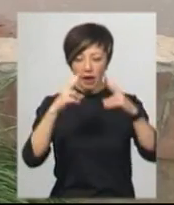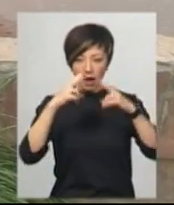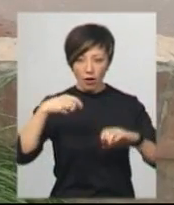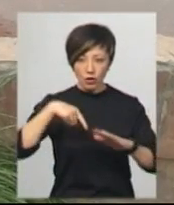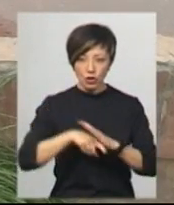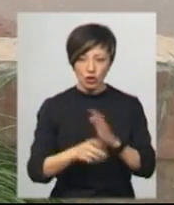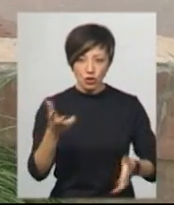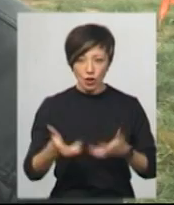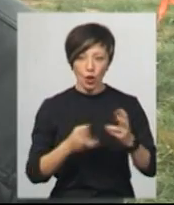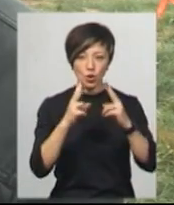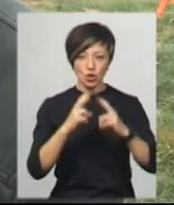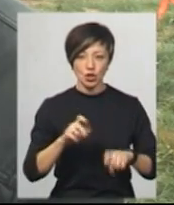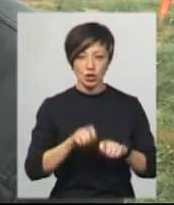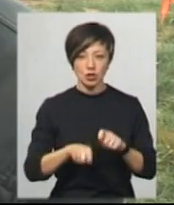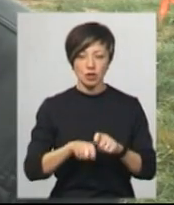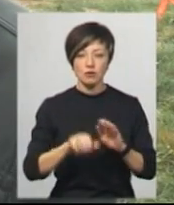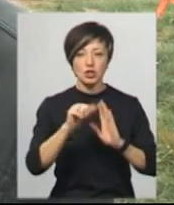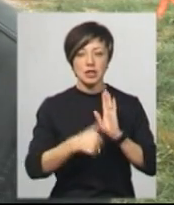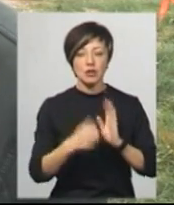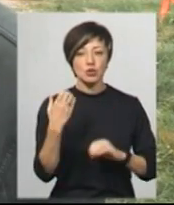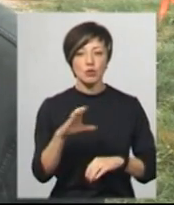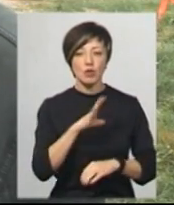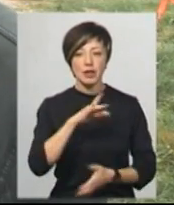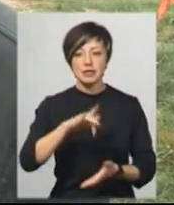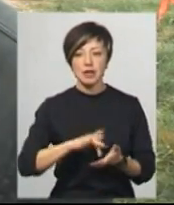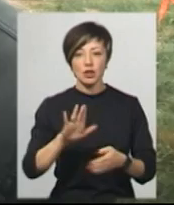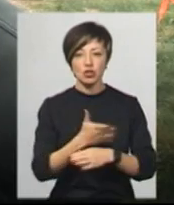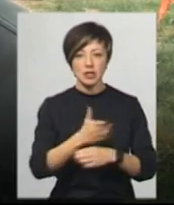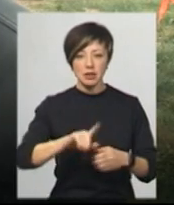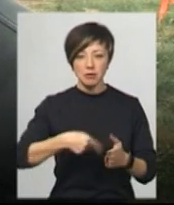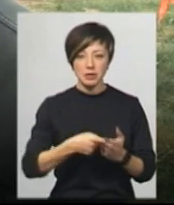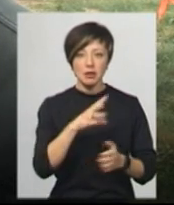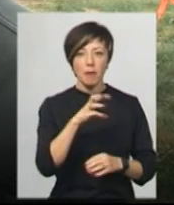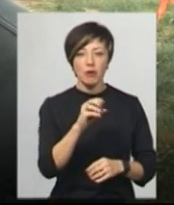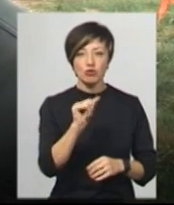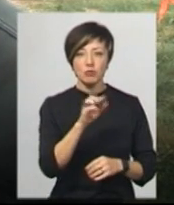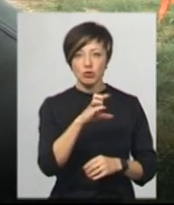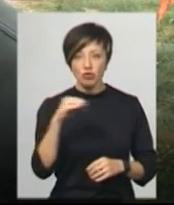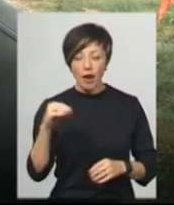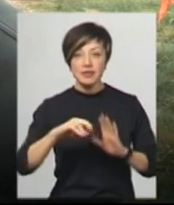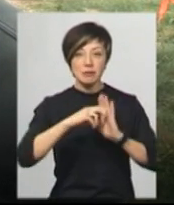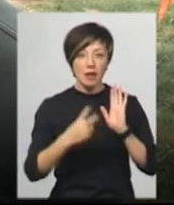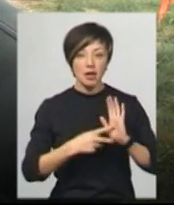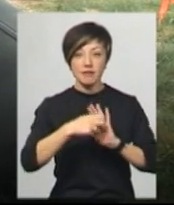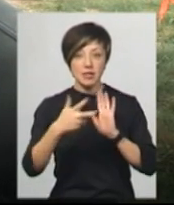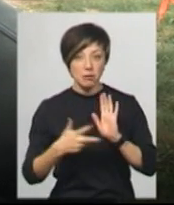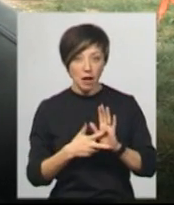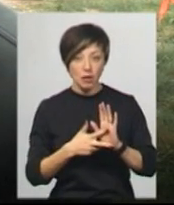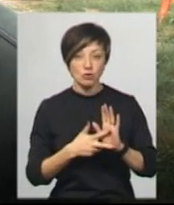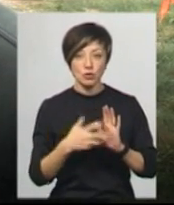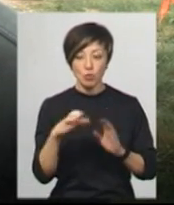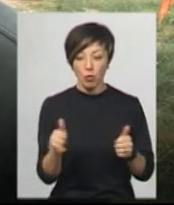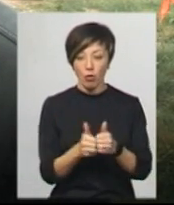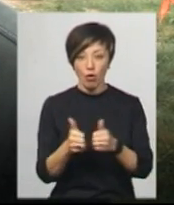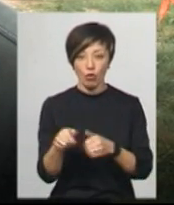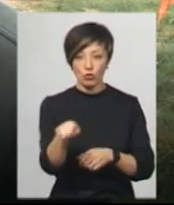та археологічних досліджень. «В 16-му сторіччі була центральна частина міста Меджибіш, в 17-му і в 17-му поруч